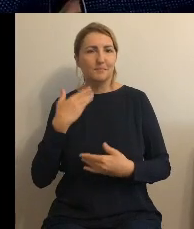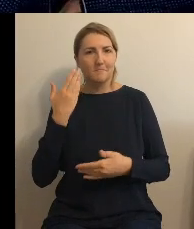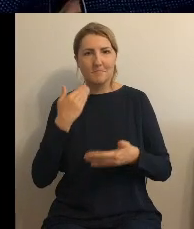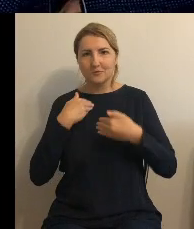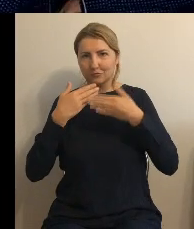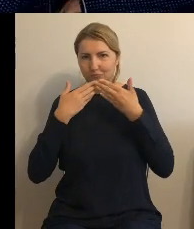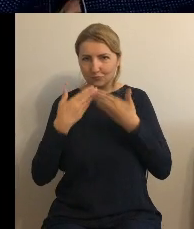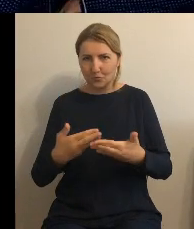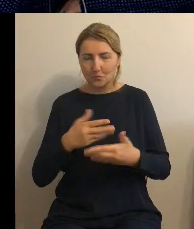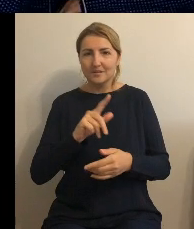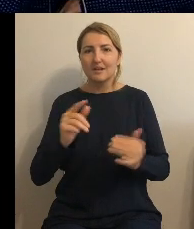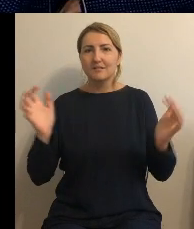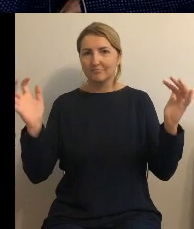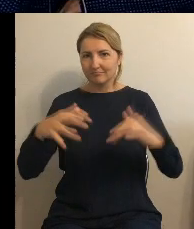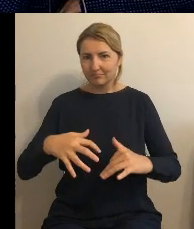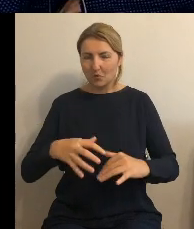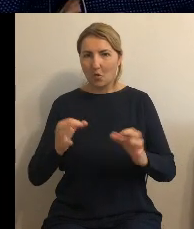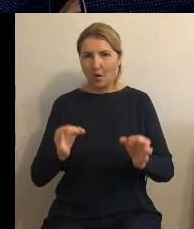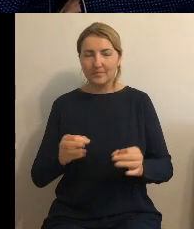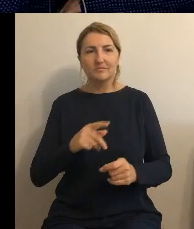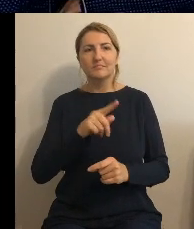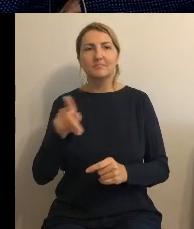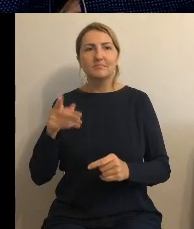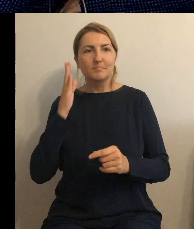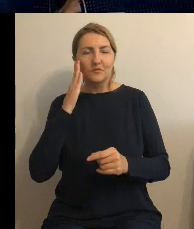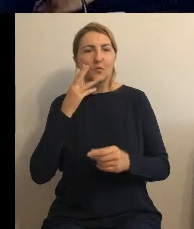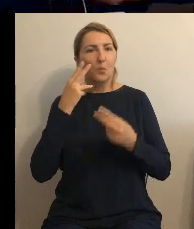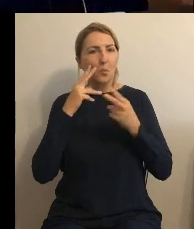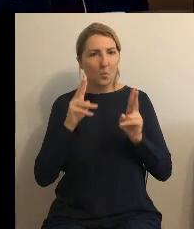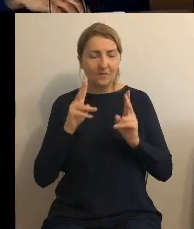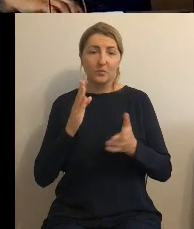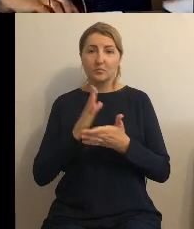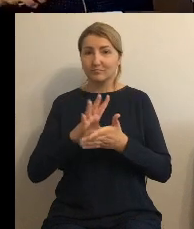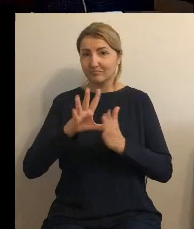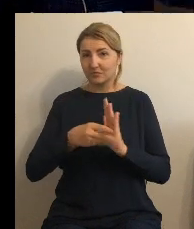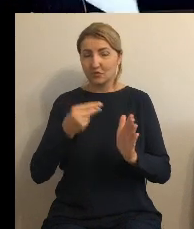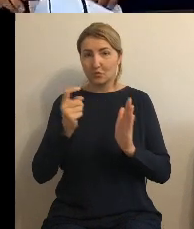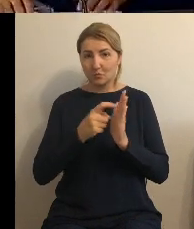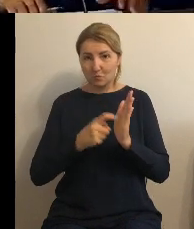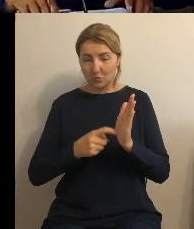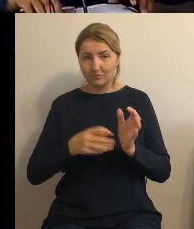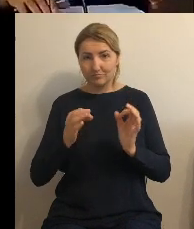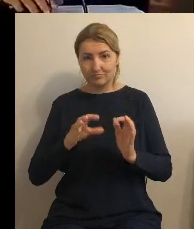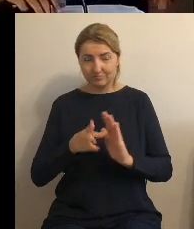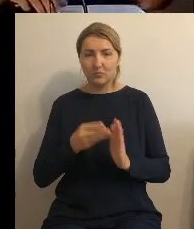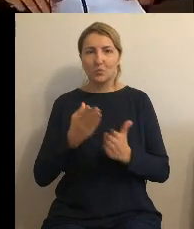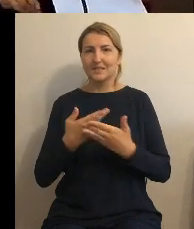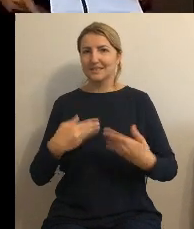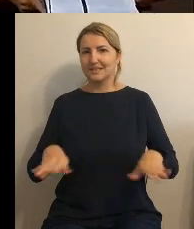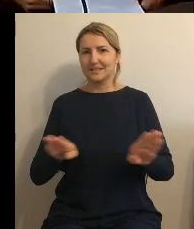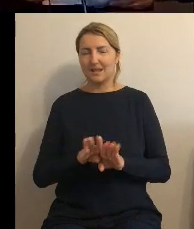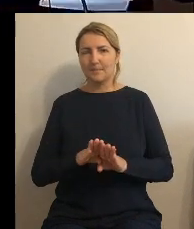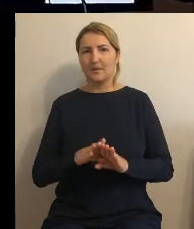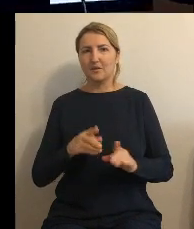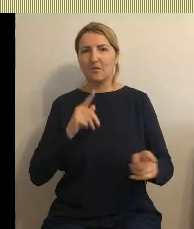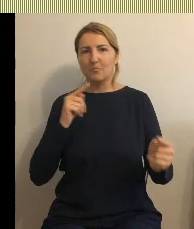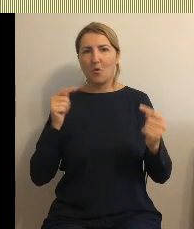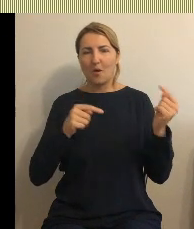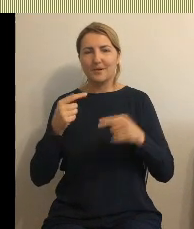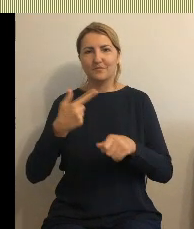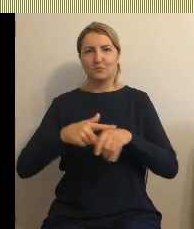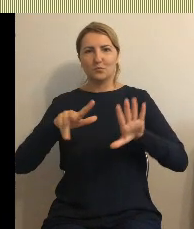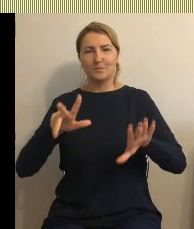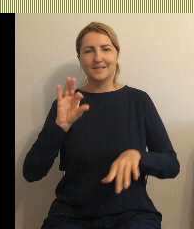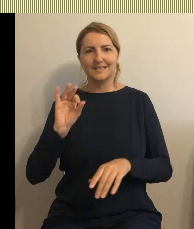dzisiejszej sesji mieszkańcom za uwagę o wyczerpaniu wszystkich punktów dzisiejszych obrad zamykam obrady dwudziestej ósmej sesji rady